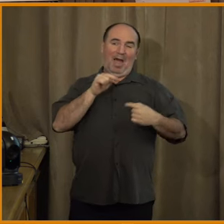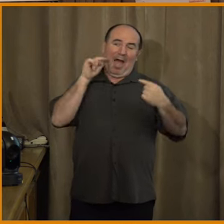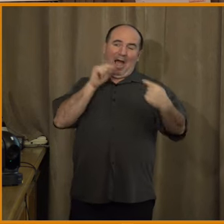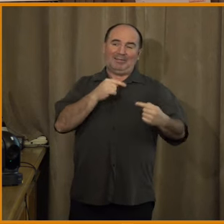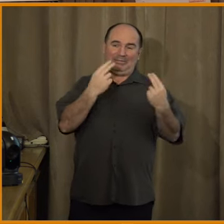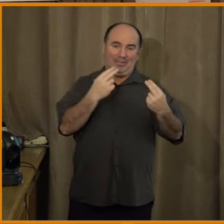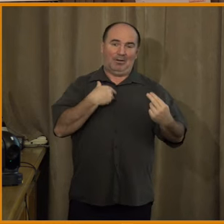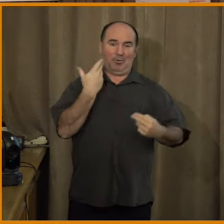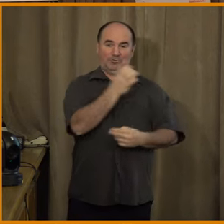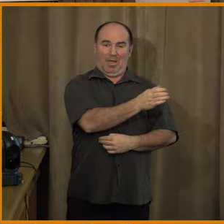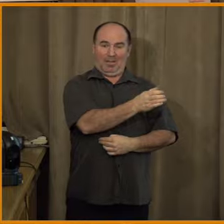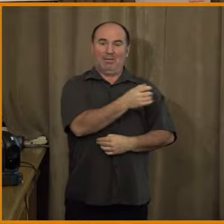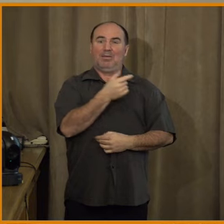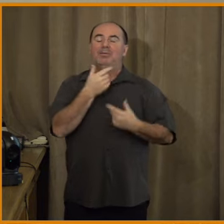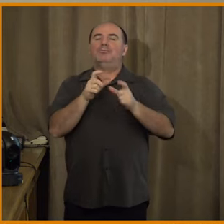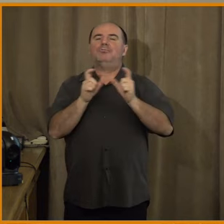je ohromný kontrast